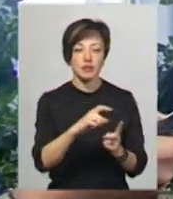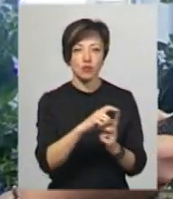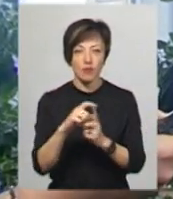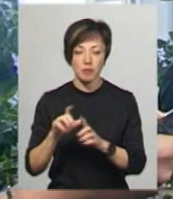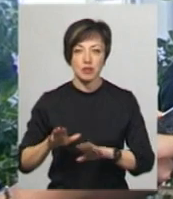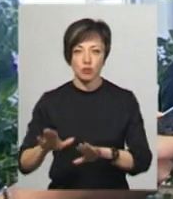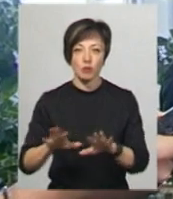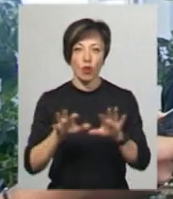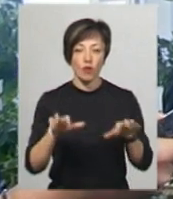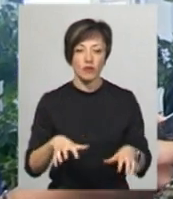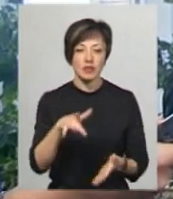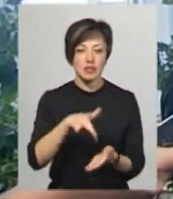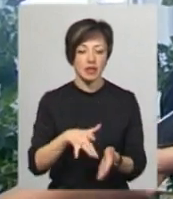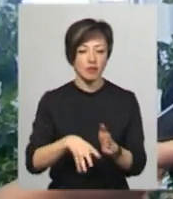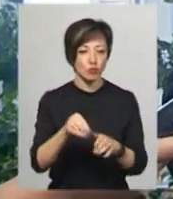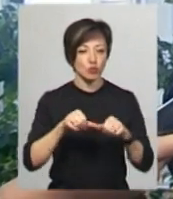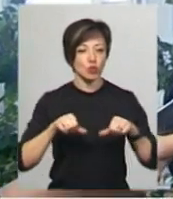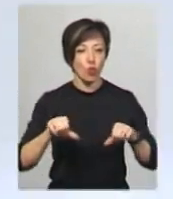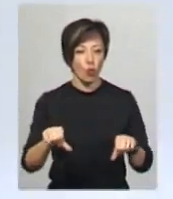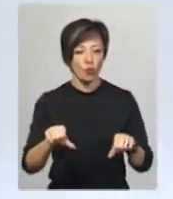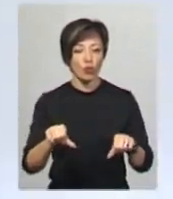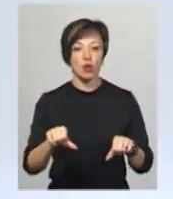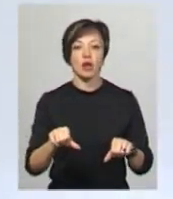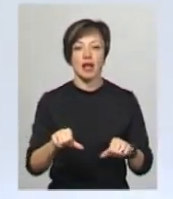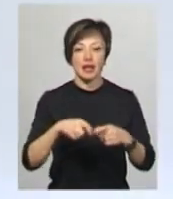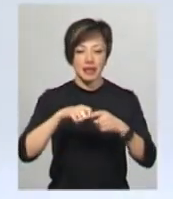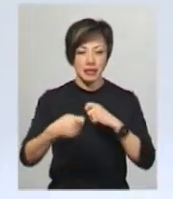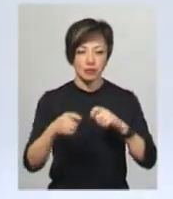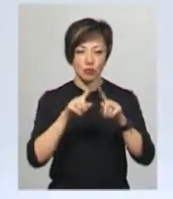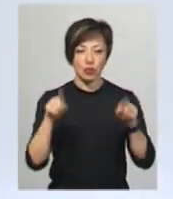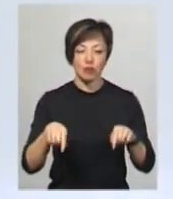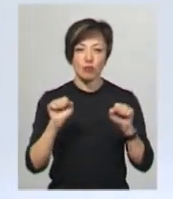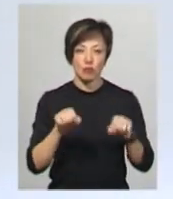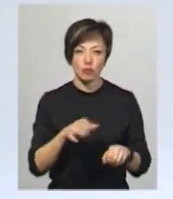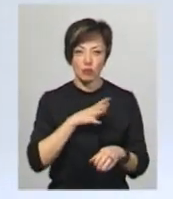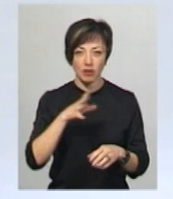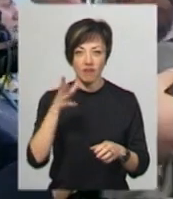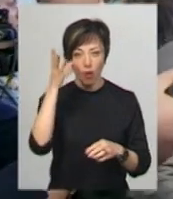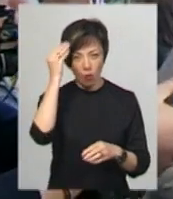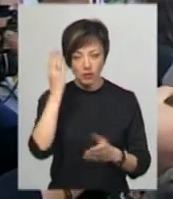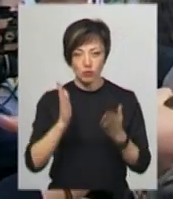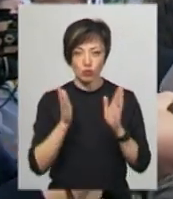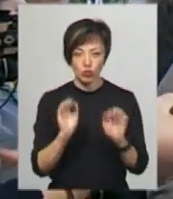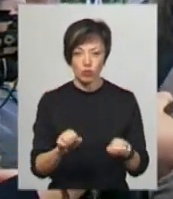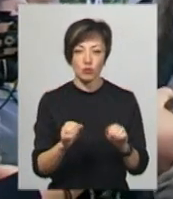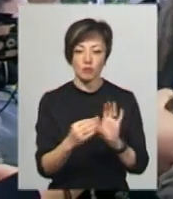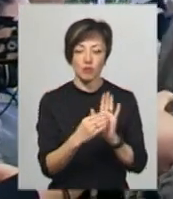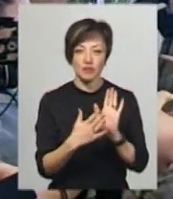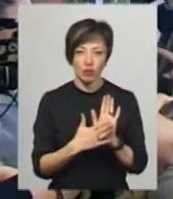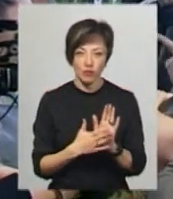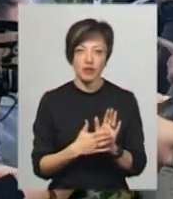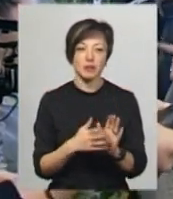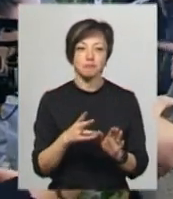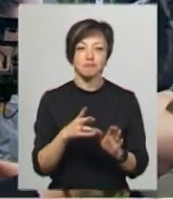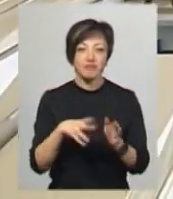заступника голови Центрвиборчкому Євгена Радченка, надірваний бюлетень може бути врахований, якщо на ньому буде можливо встановити